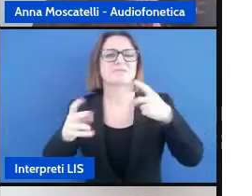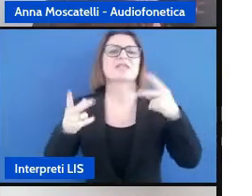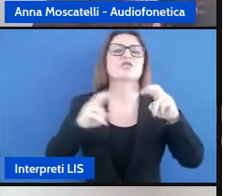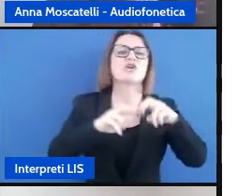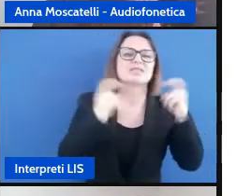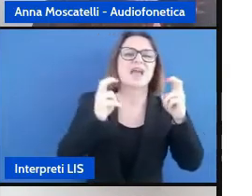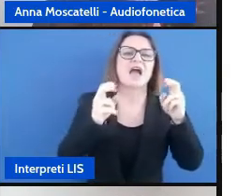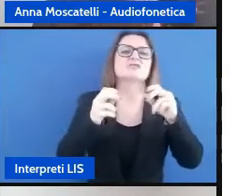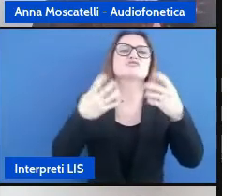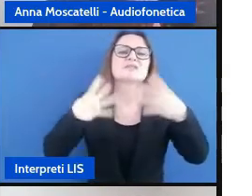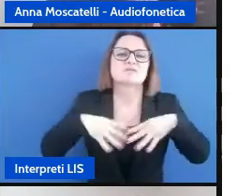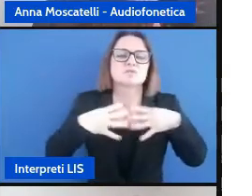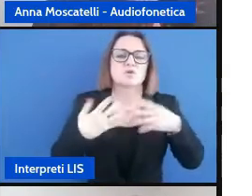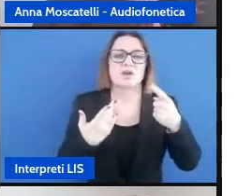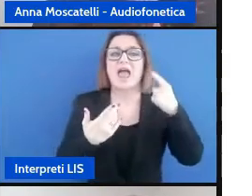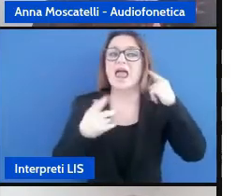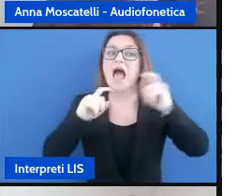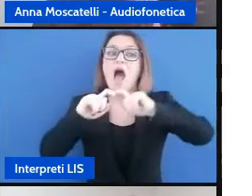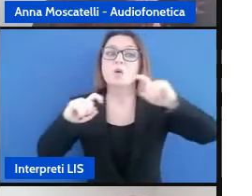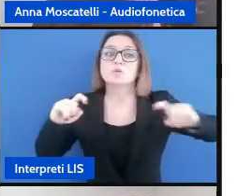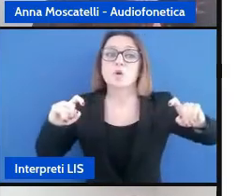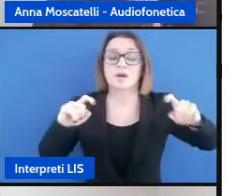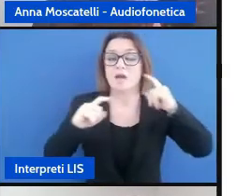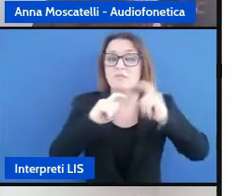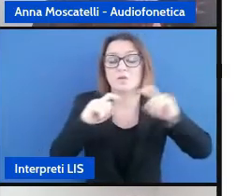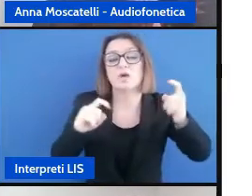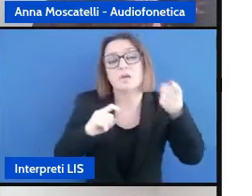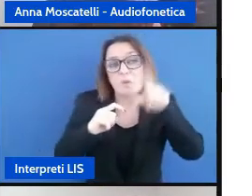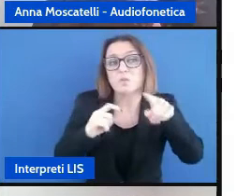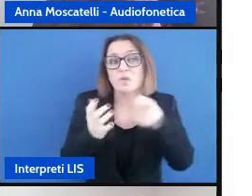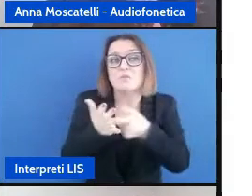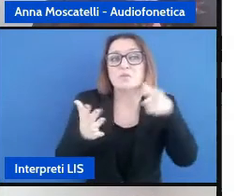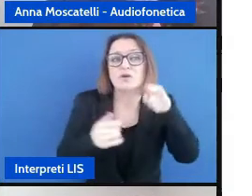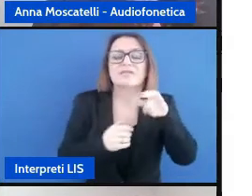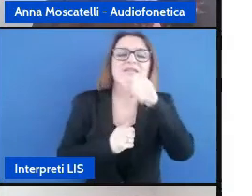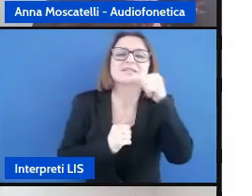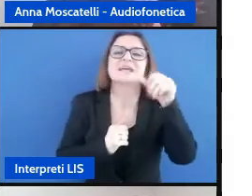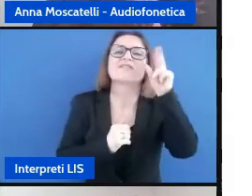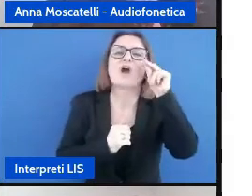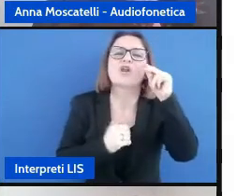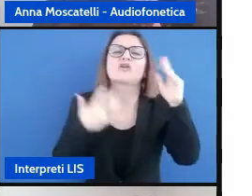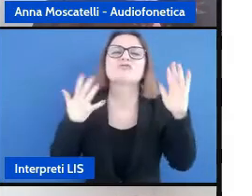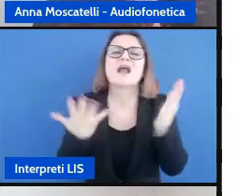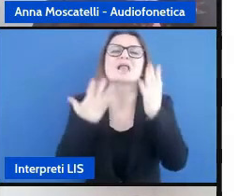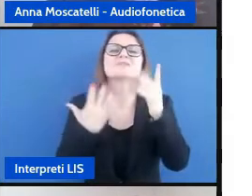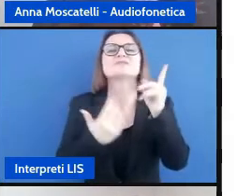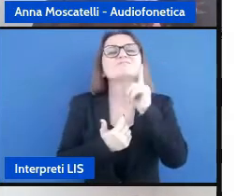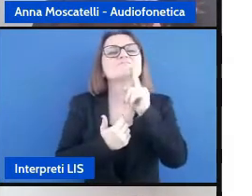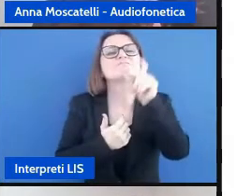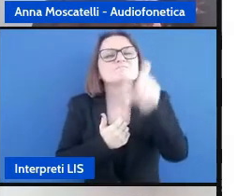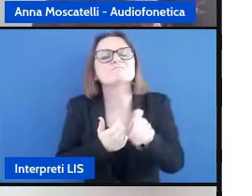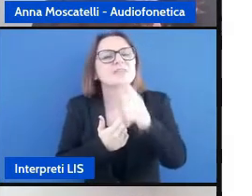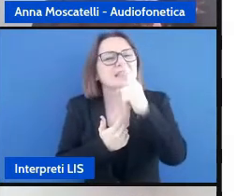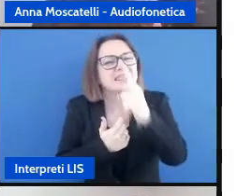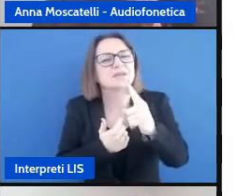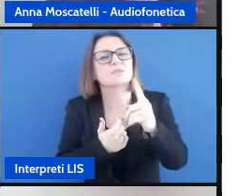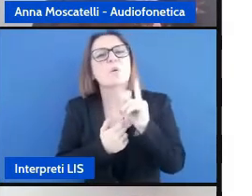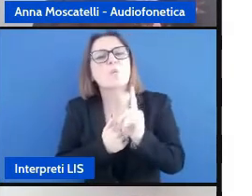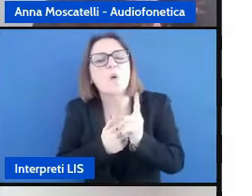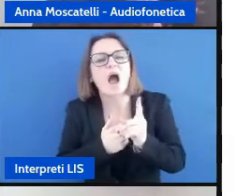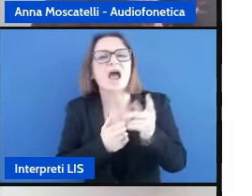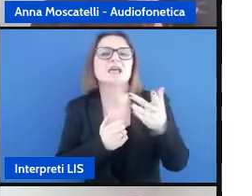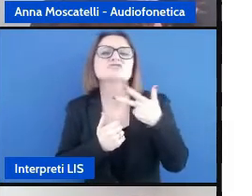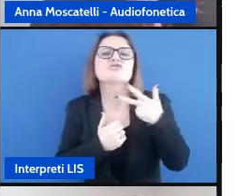l'audiogramma che è un elemento importante per conoscere al meglio la tipologia di sordità e quali sono gli